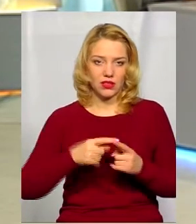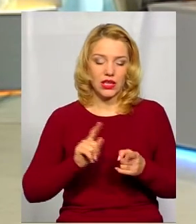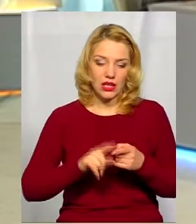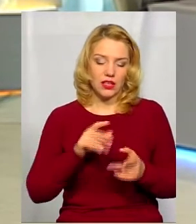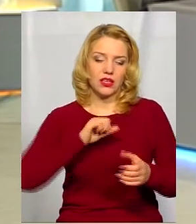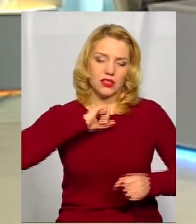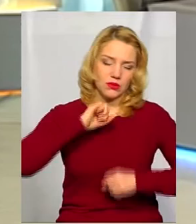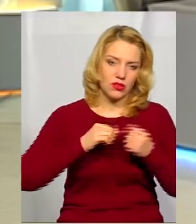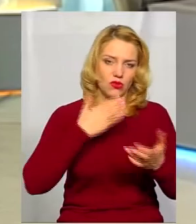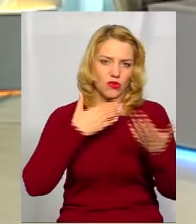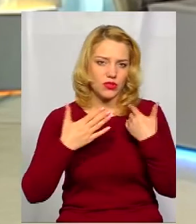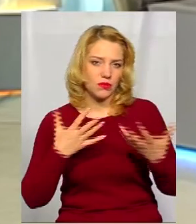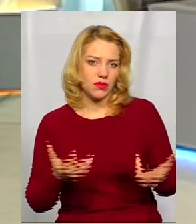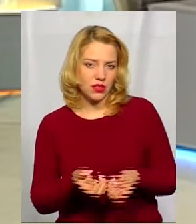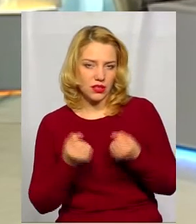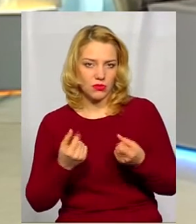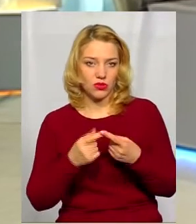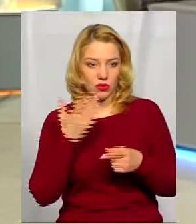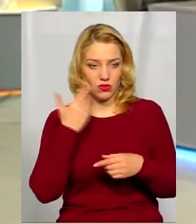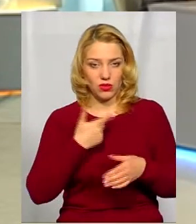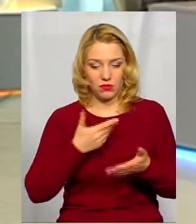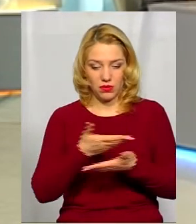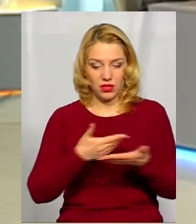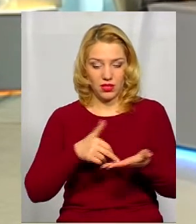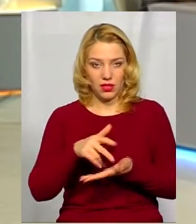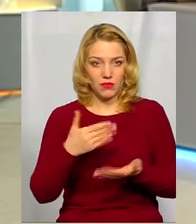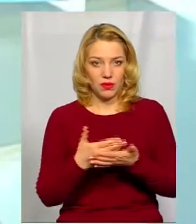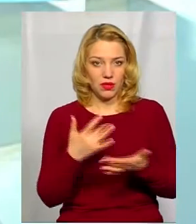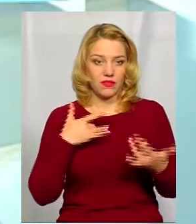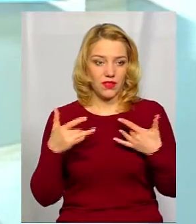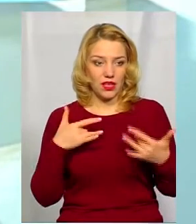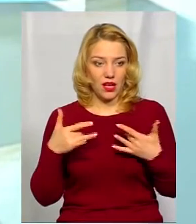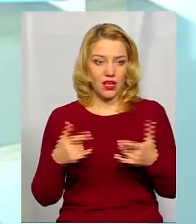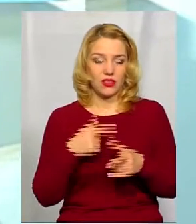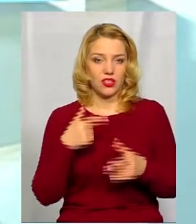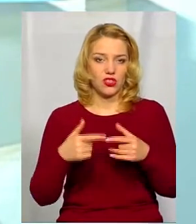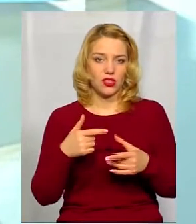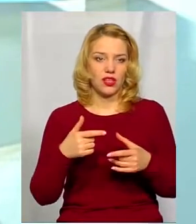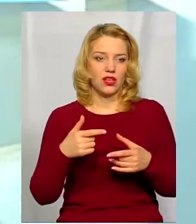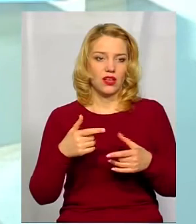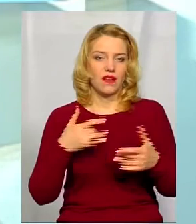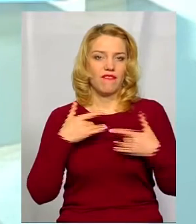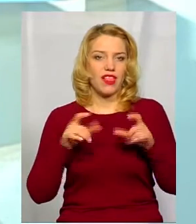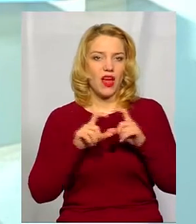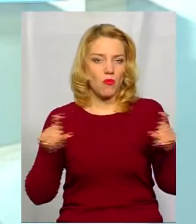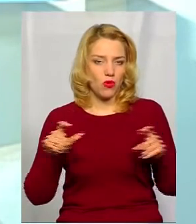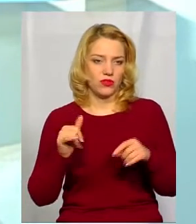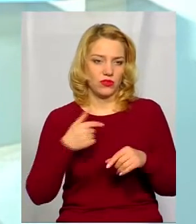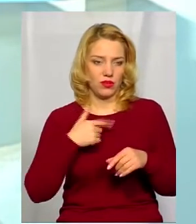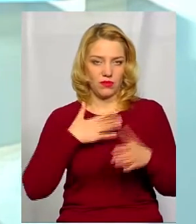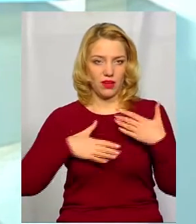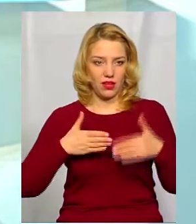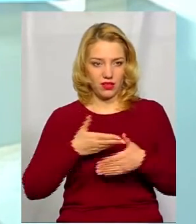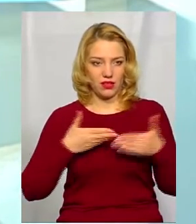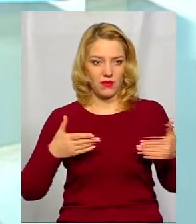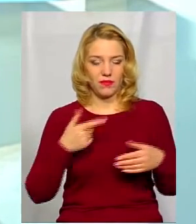товаришують, вони підтримують. Я вам скажу більше того, коли ми йдемо, наприклад, десь в театр, чи філармонію, чи ще, нам дуже там